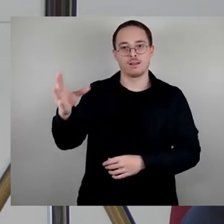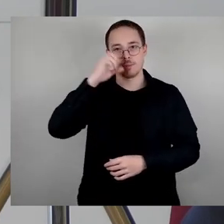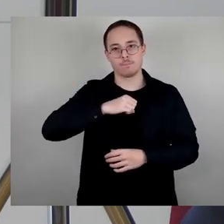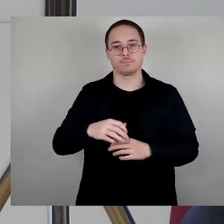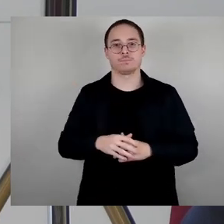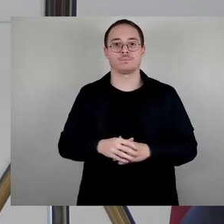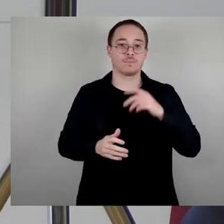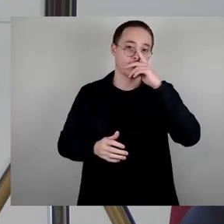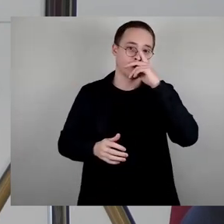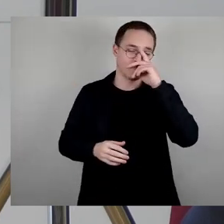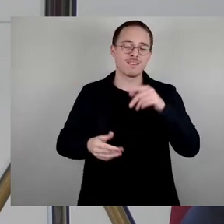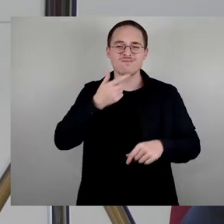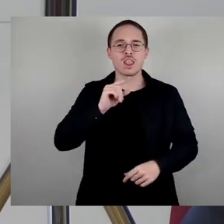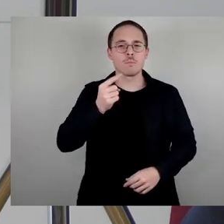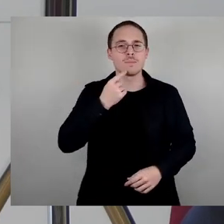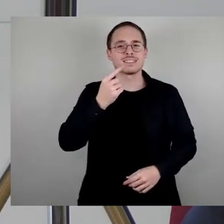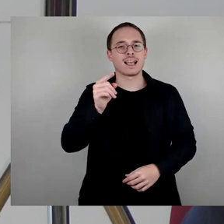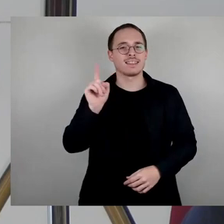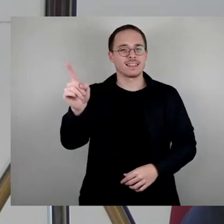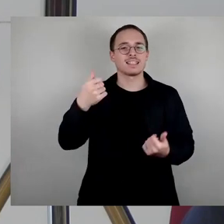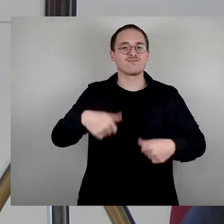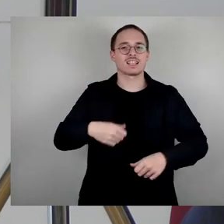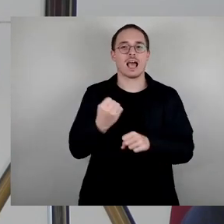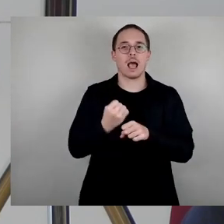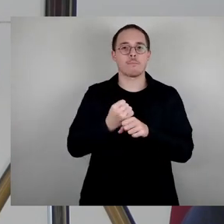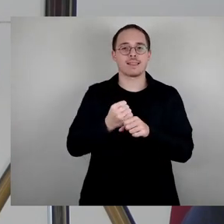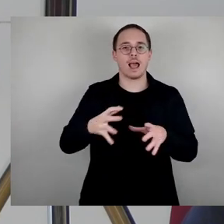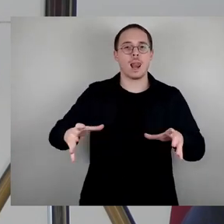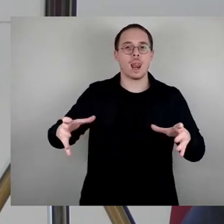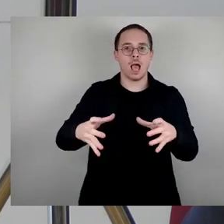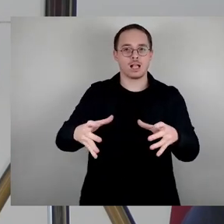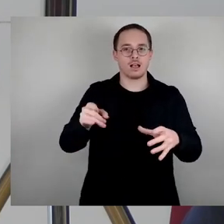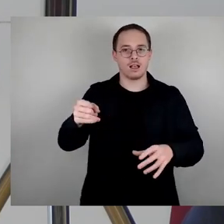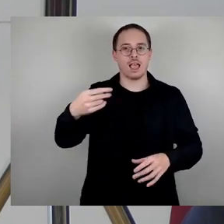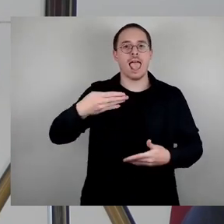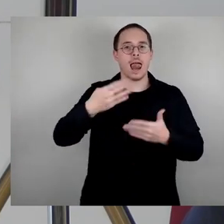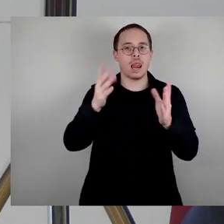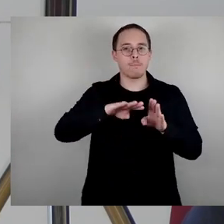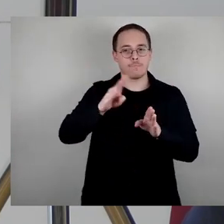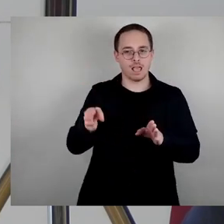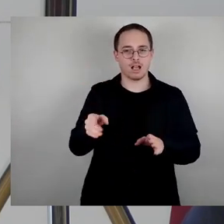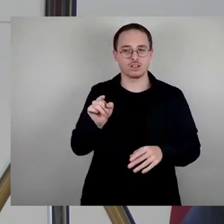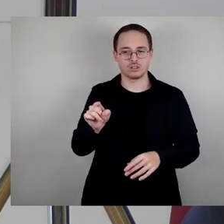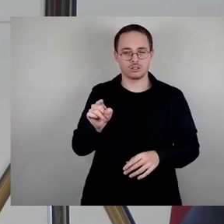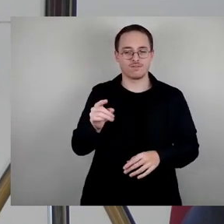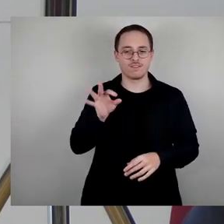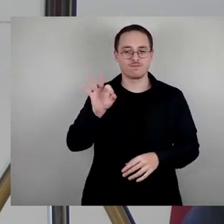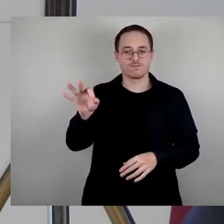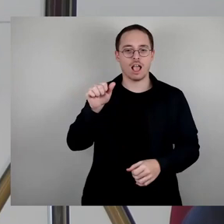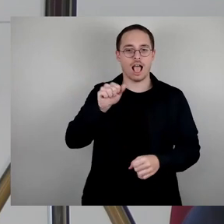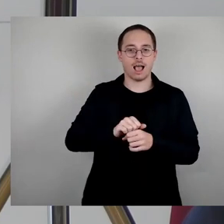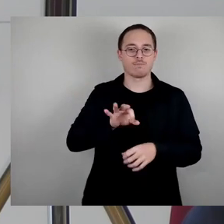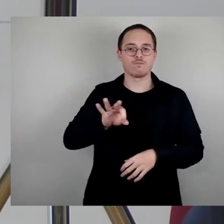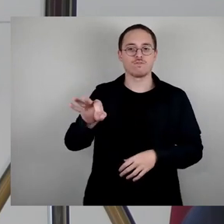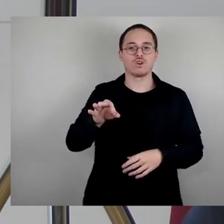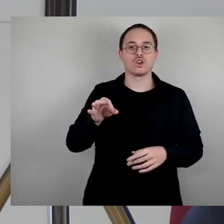Hellerberg an der Radeburger Straße bereits durch das Amt für Stadtgrün auch entsprechend in einer Kontextualisierung